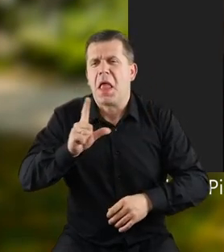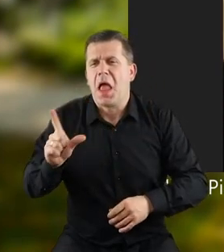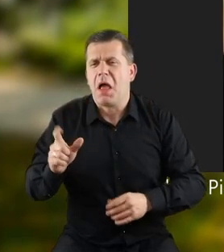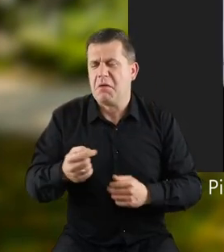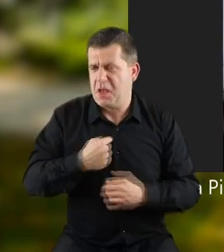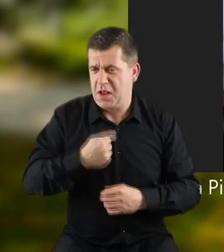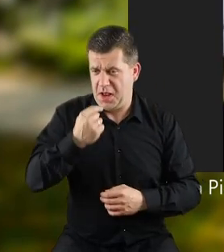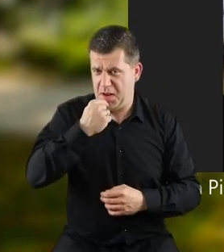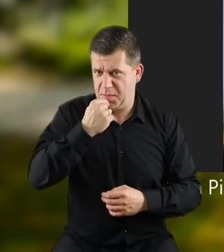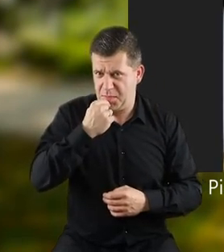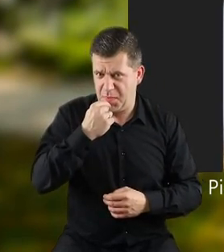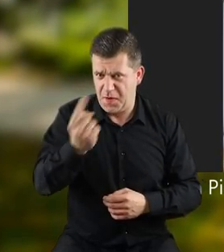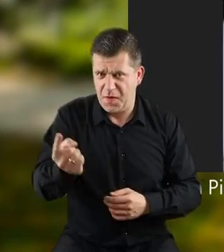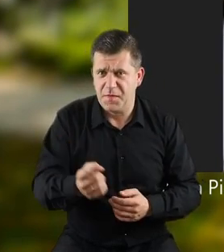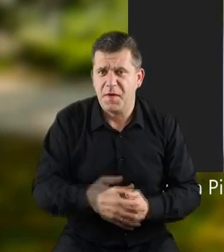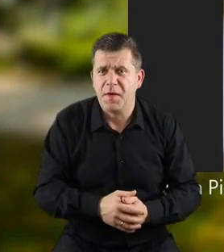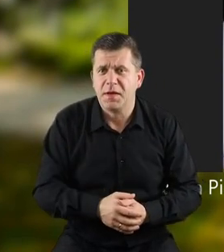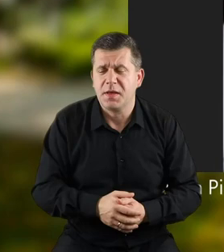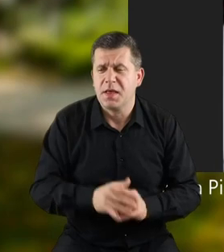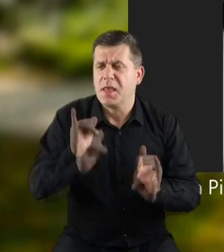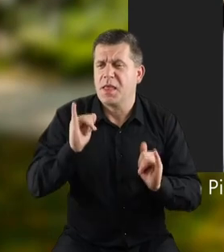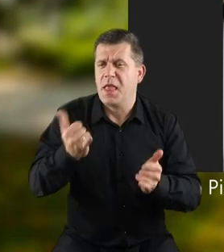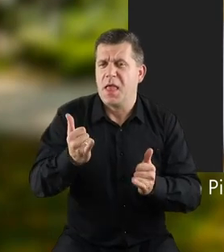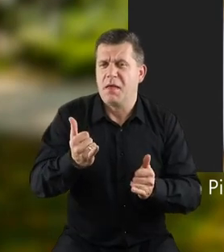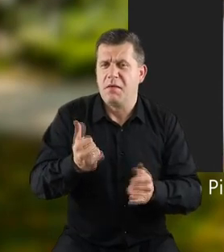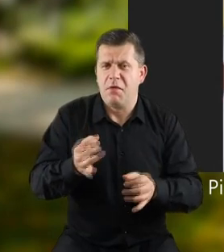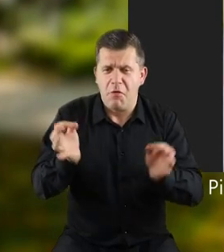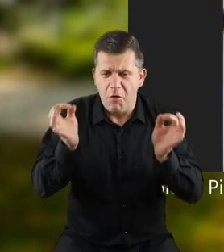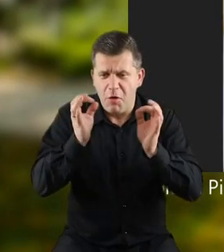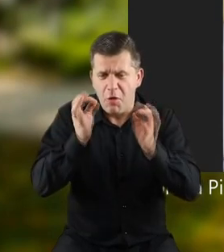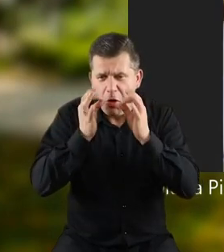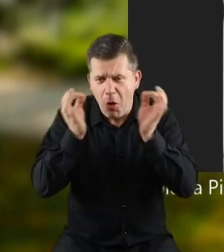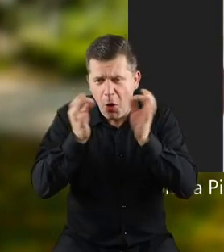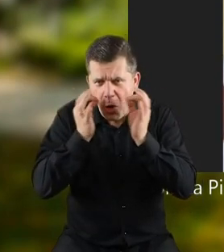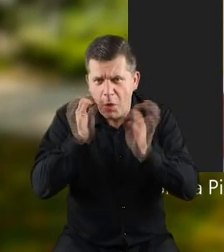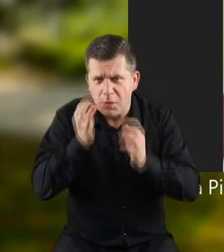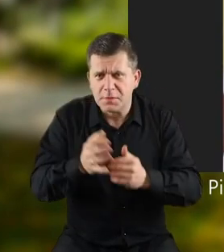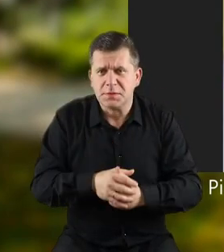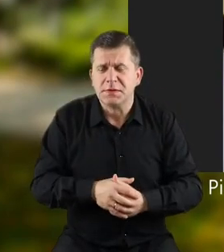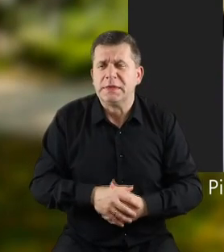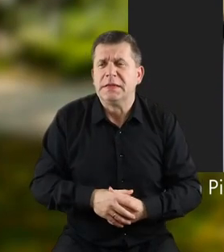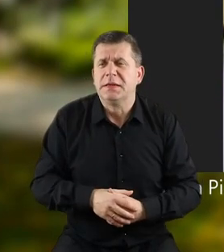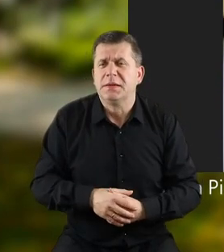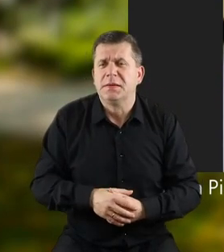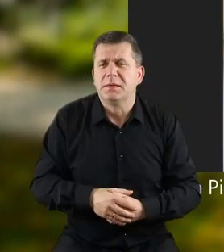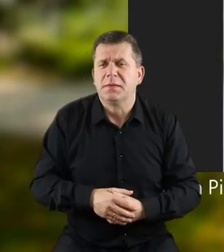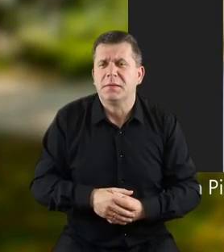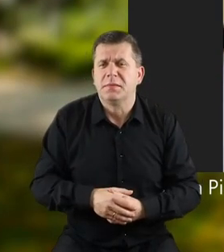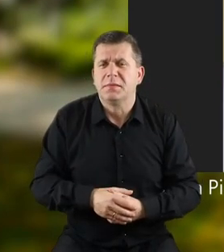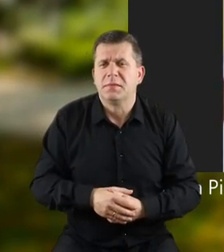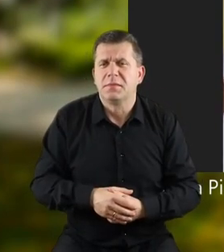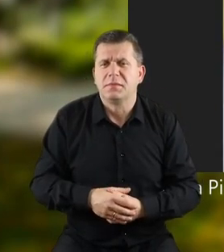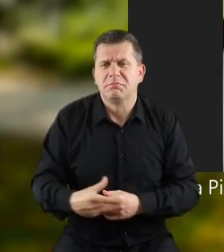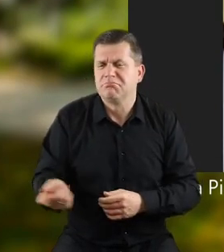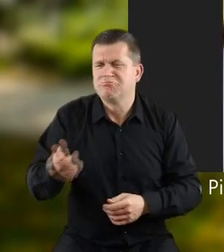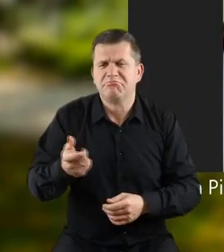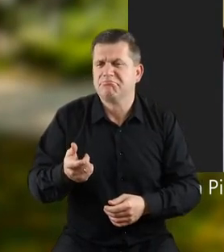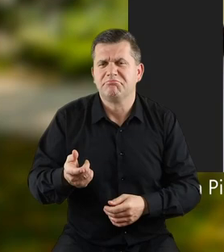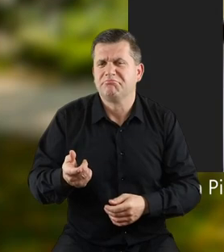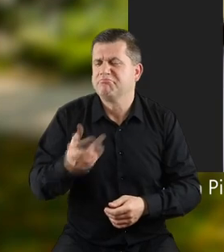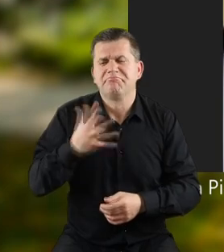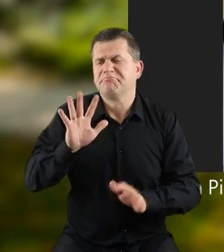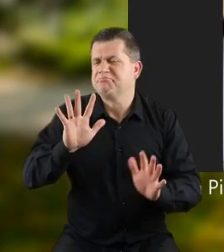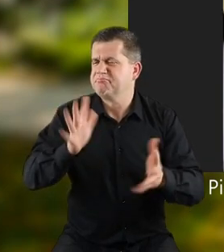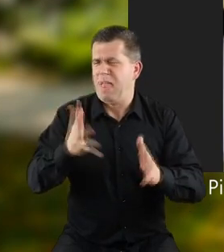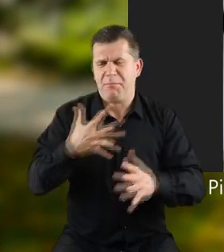Powiem ci, jak to był między nami? Kotki? Nie! Nie bardzo lubią